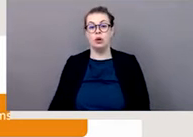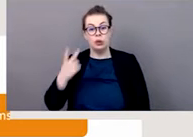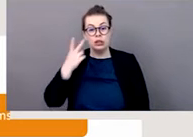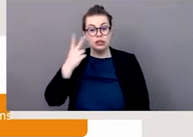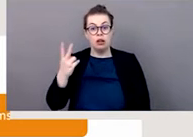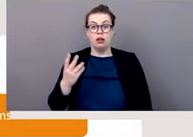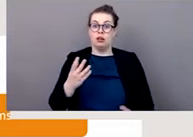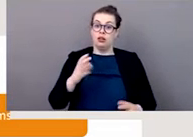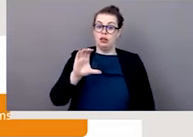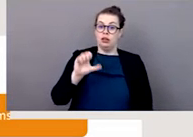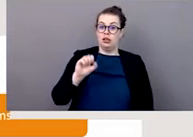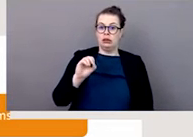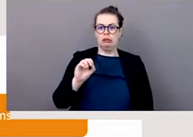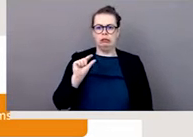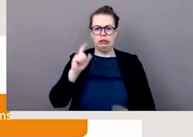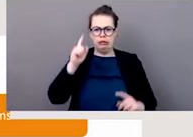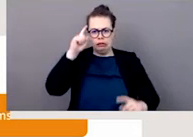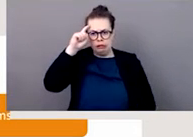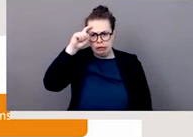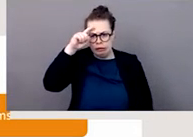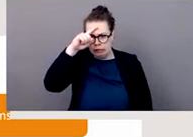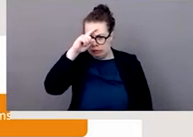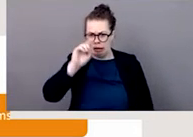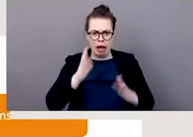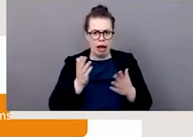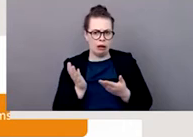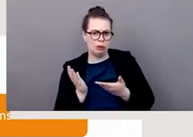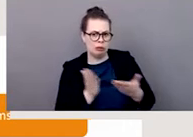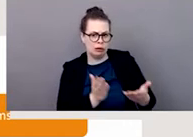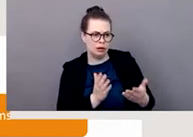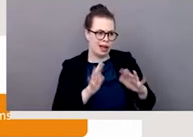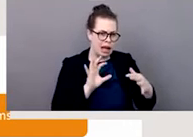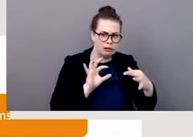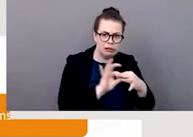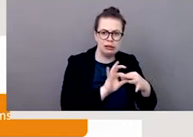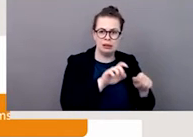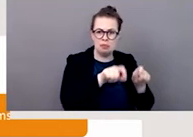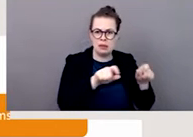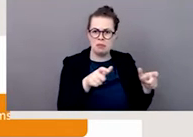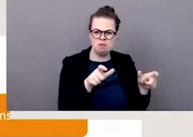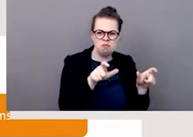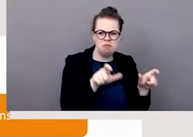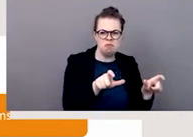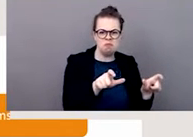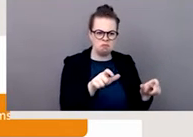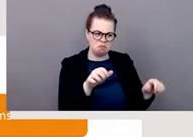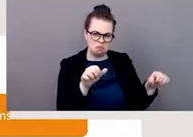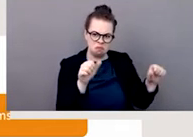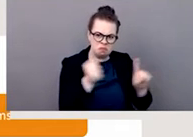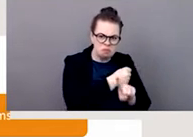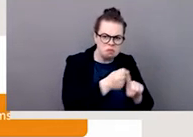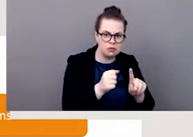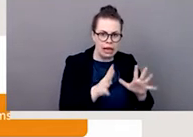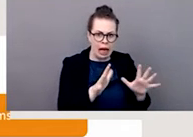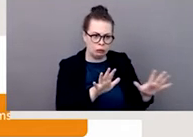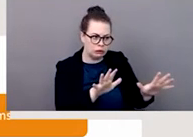qui concerne les services fournis et là aussi relatifs à l'esclavage moderne à cause de